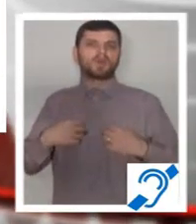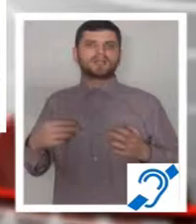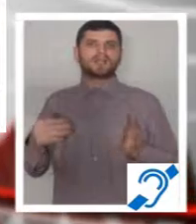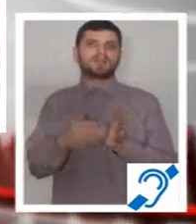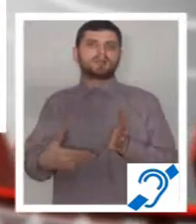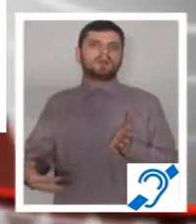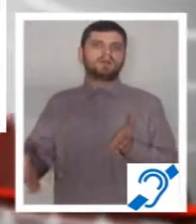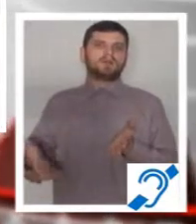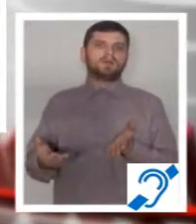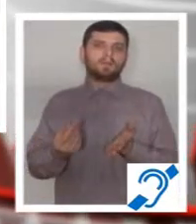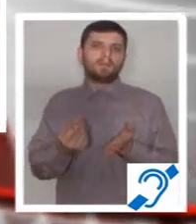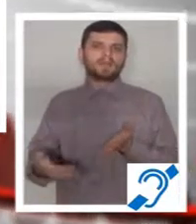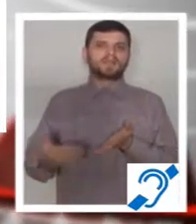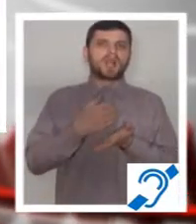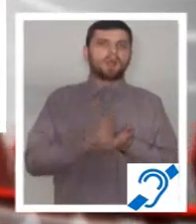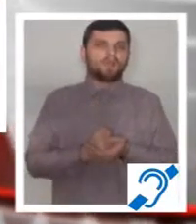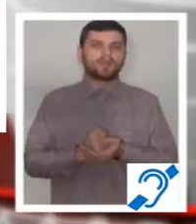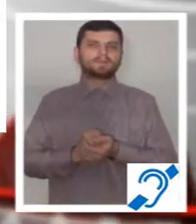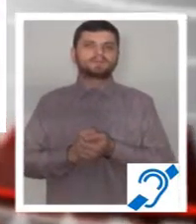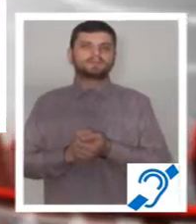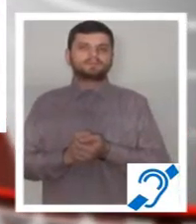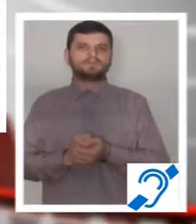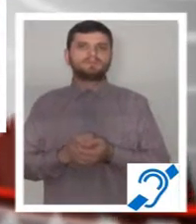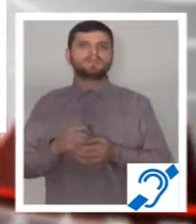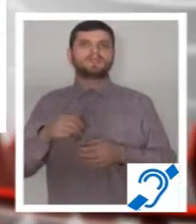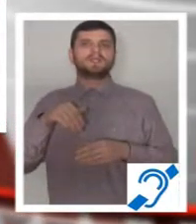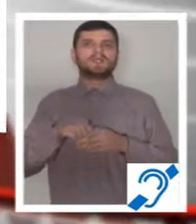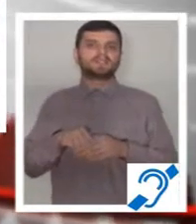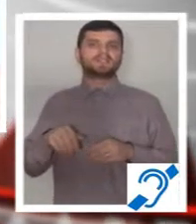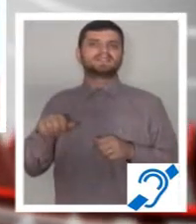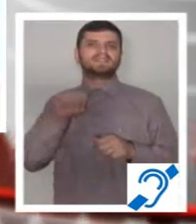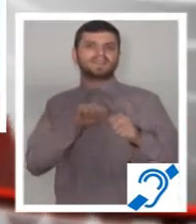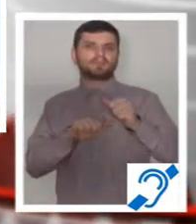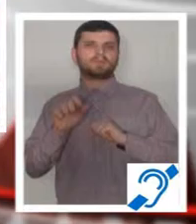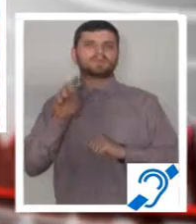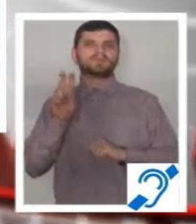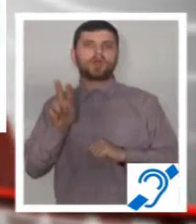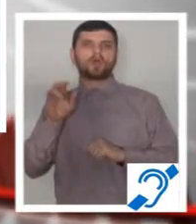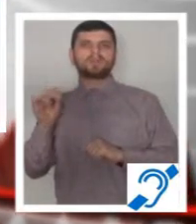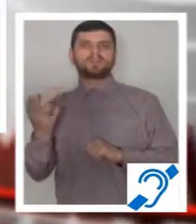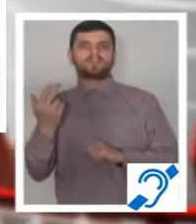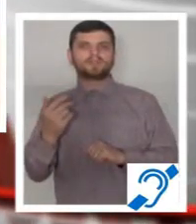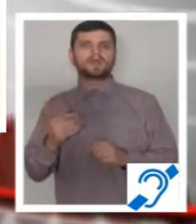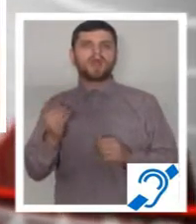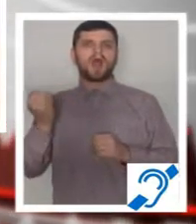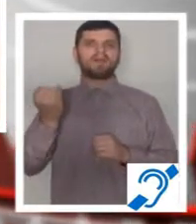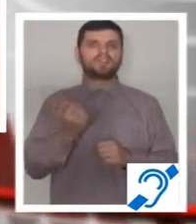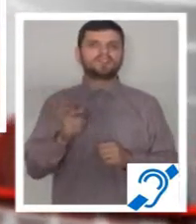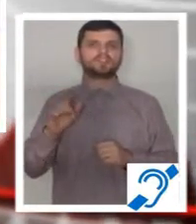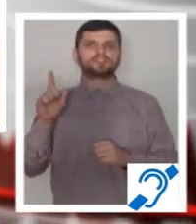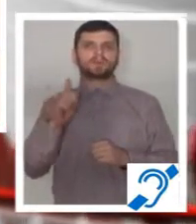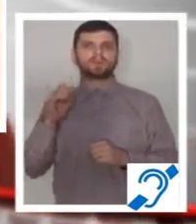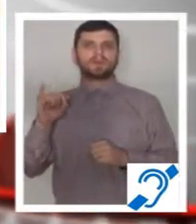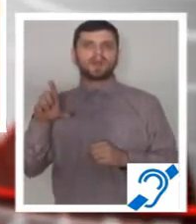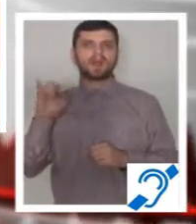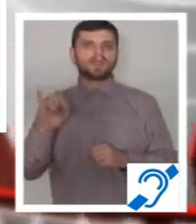banii de la complet. Ier, pe 2 decembrie 2015, i-a remis acestuia din urmă suma de 17.000 de lei, urmând ca diferența